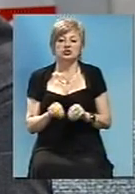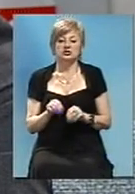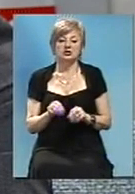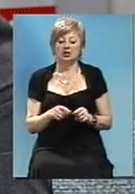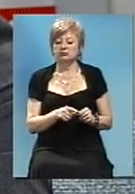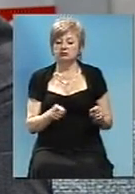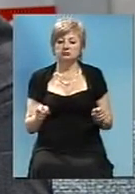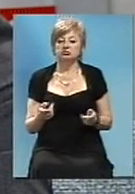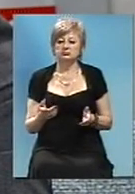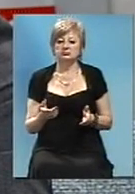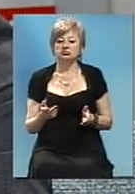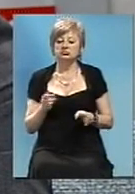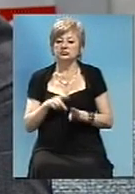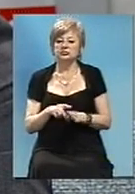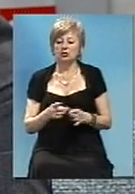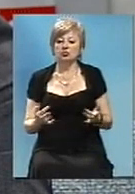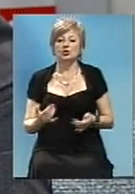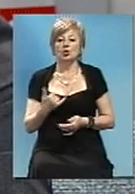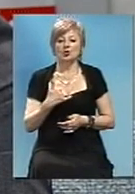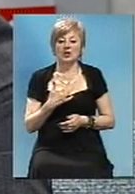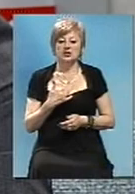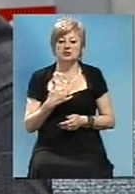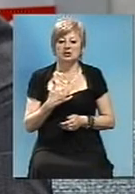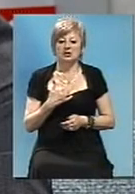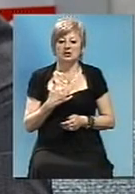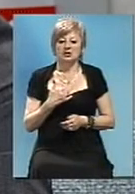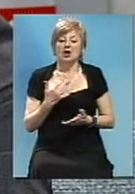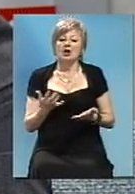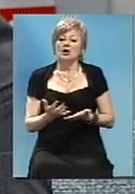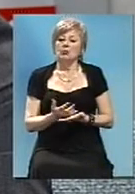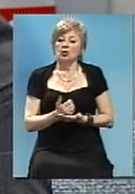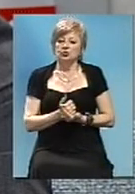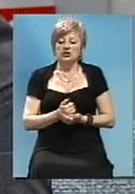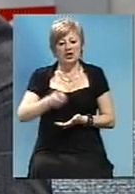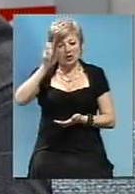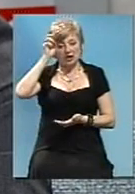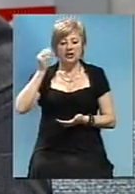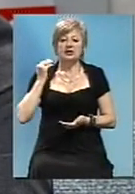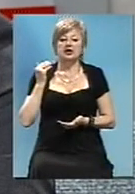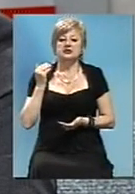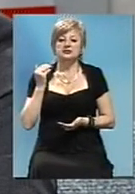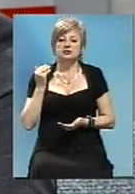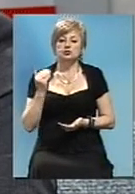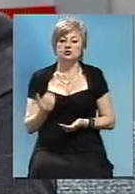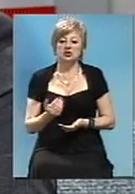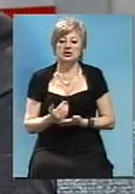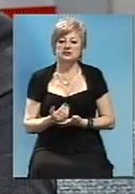веса і грузи. У нас, получается, государственне